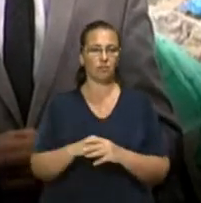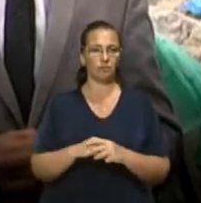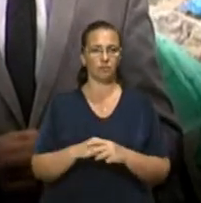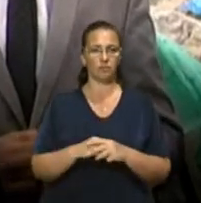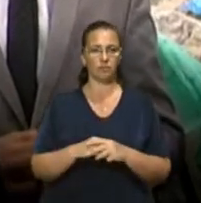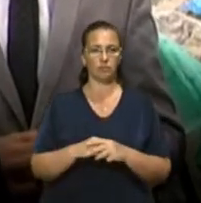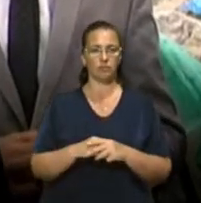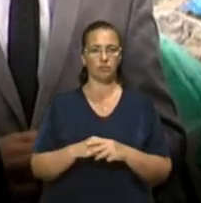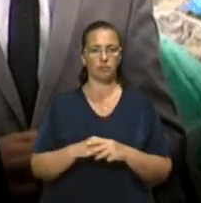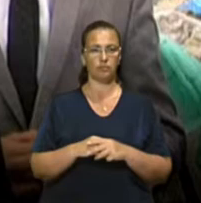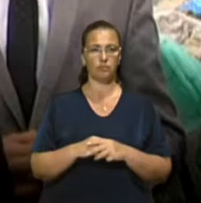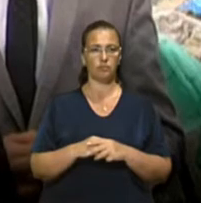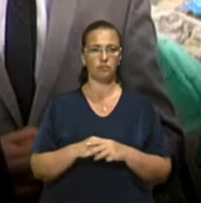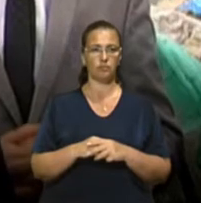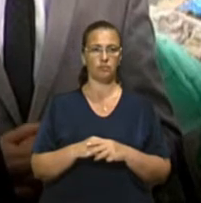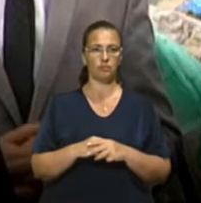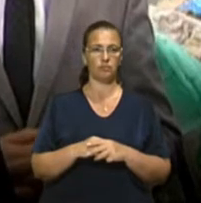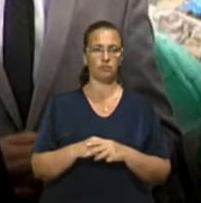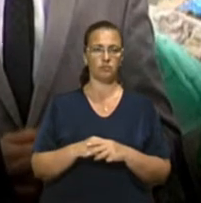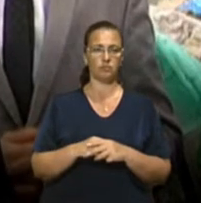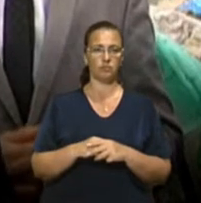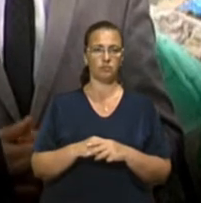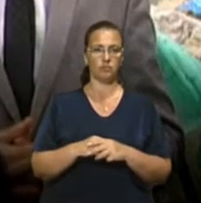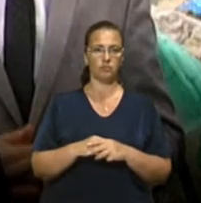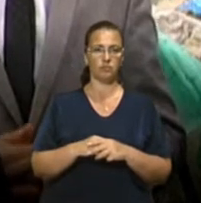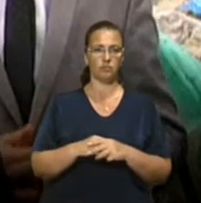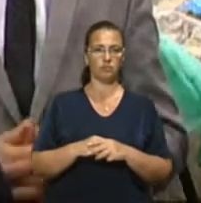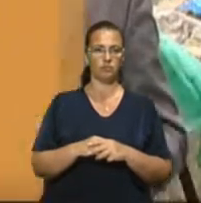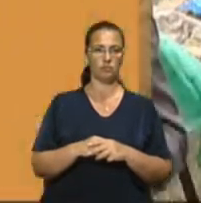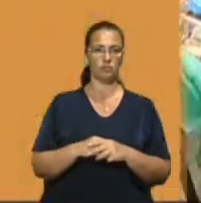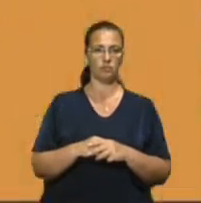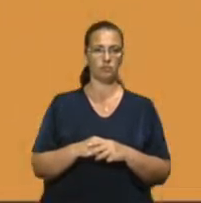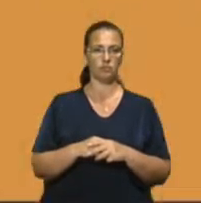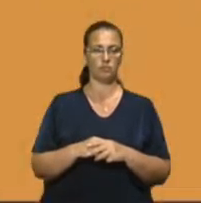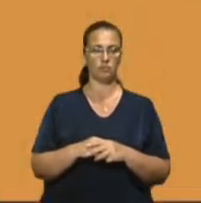зробити модель, зменшену звичайно, і тоді вже ту модель використати.